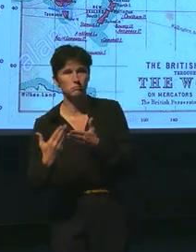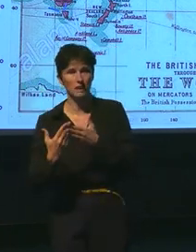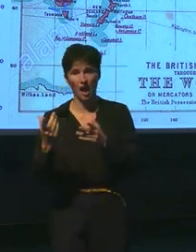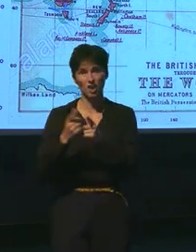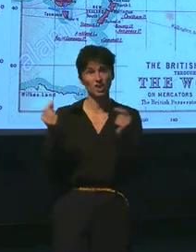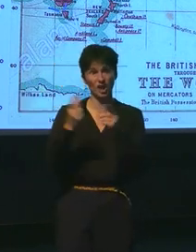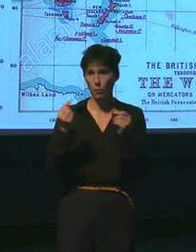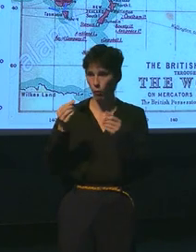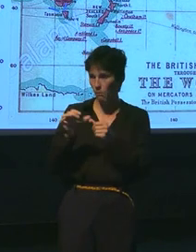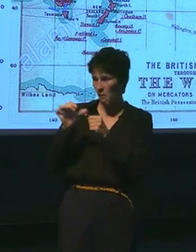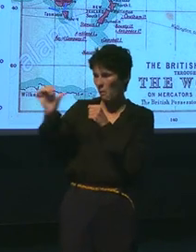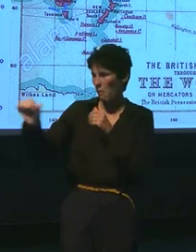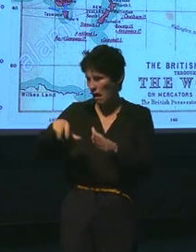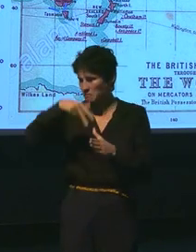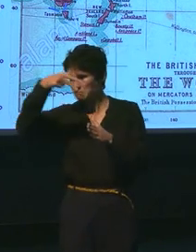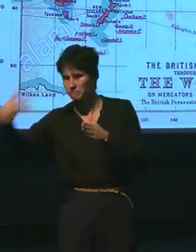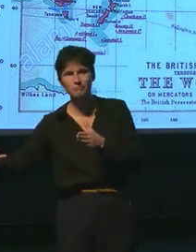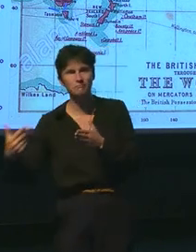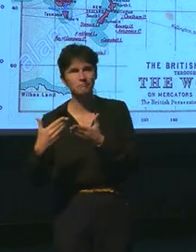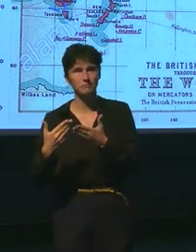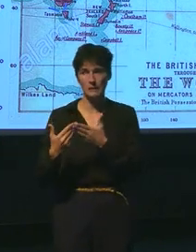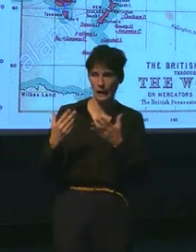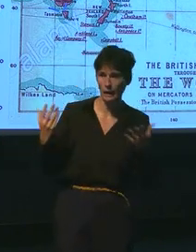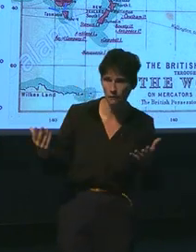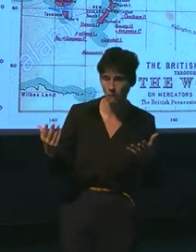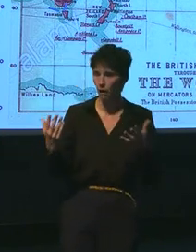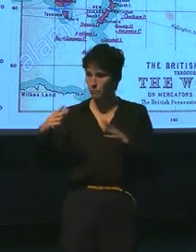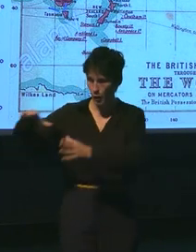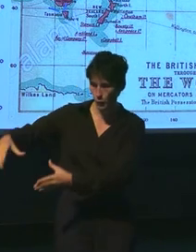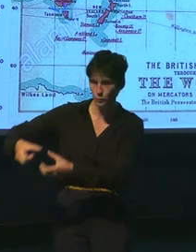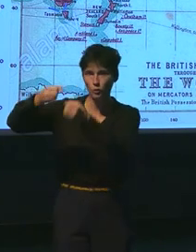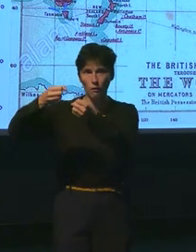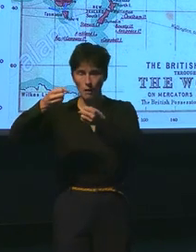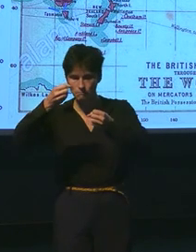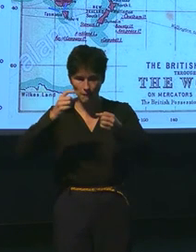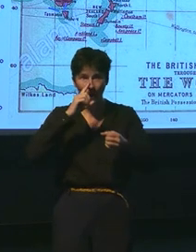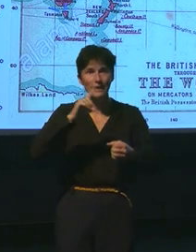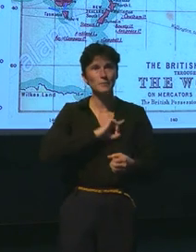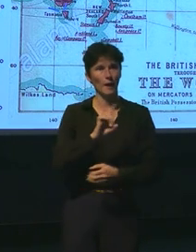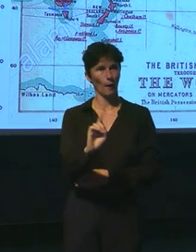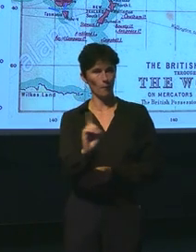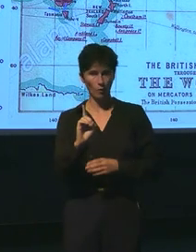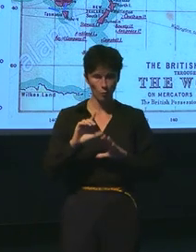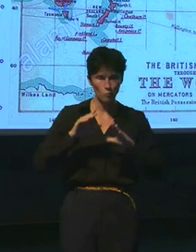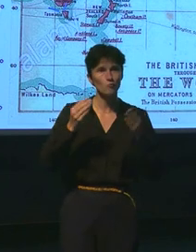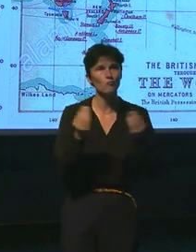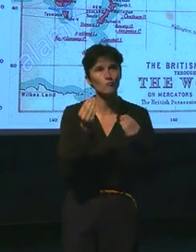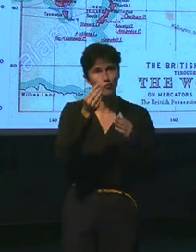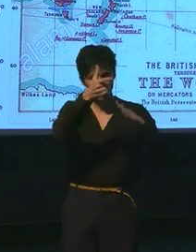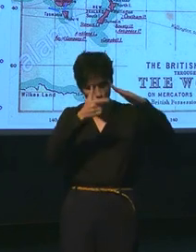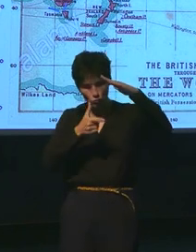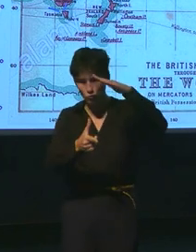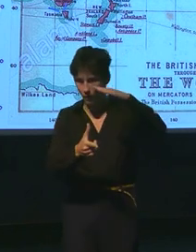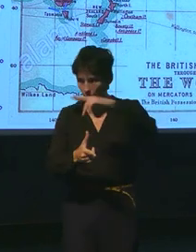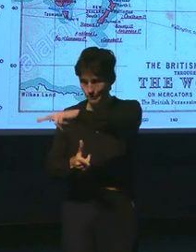d'accord, et finalement, reconnus, on peut dire involontairement, sur le sous-marin et avec Jules Verne,